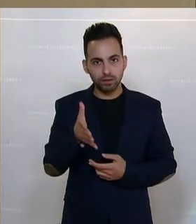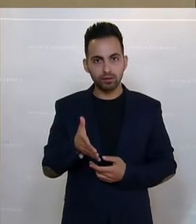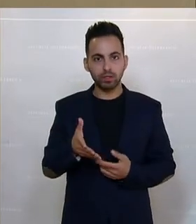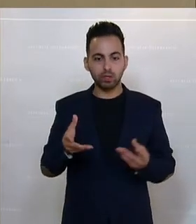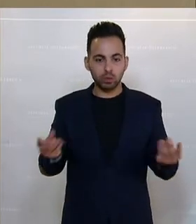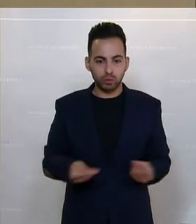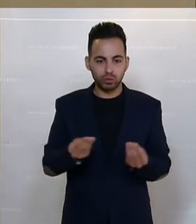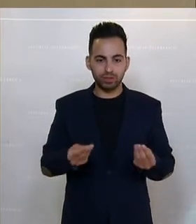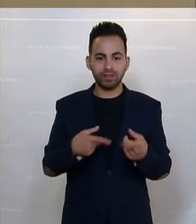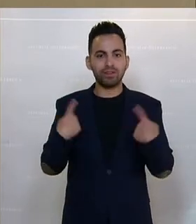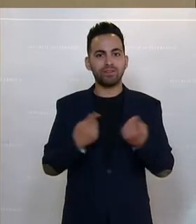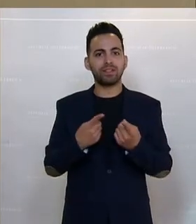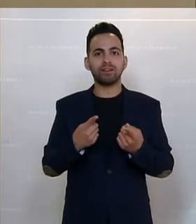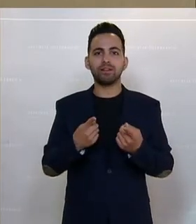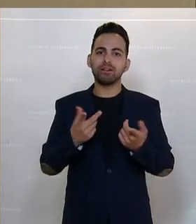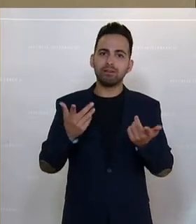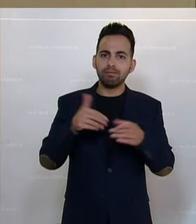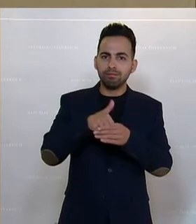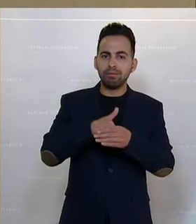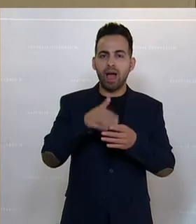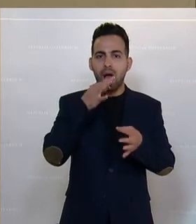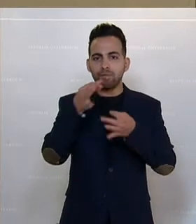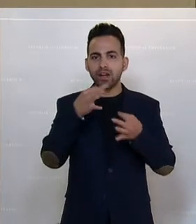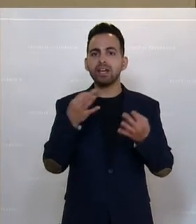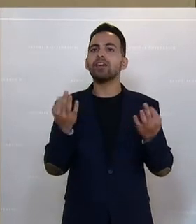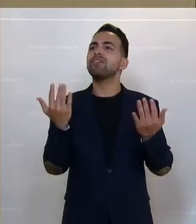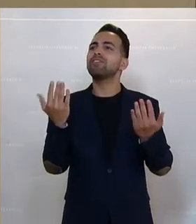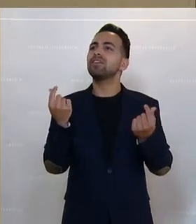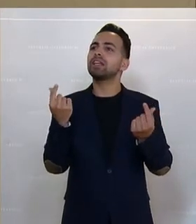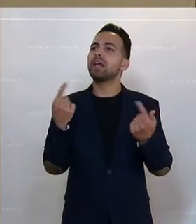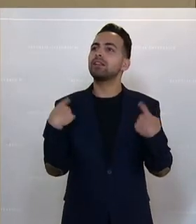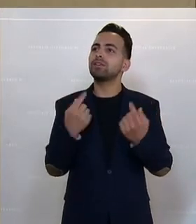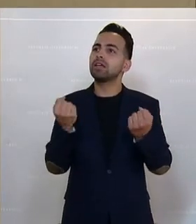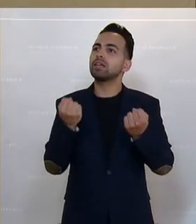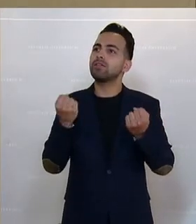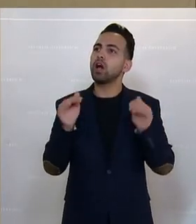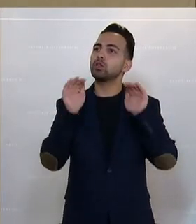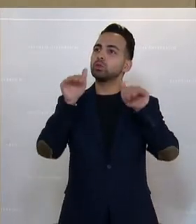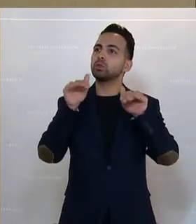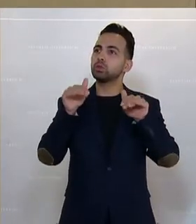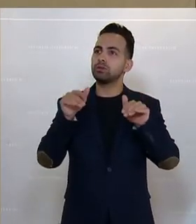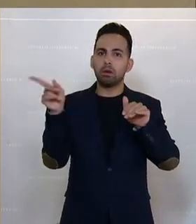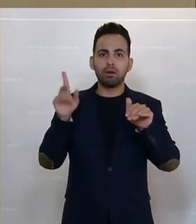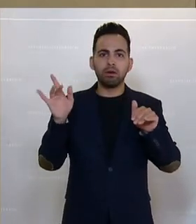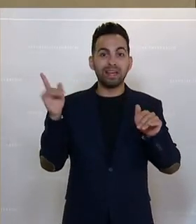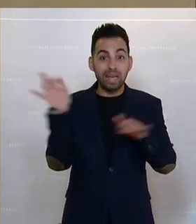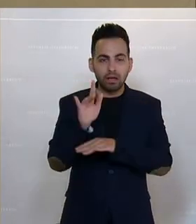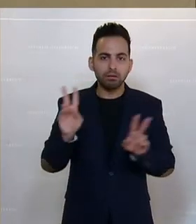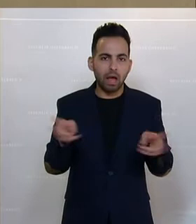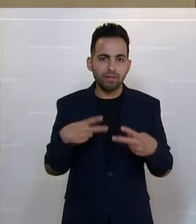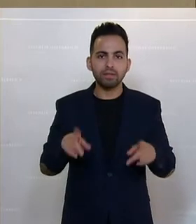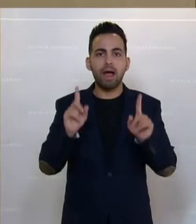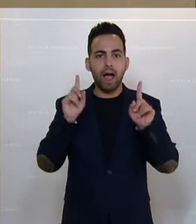gegen eine Abfrage zum Thema, wie viel Geld geben wir für den Gewaltschutz aus, nicht sein kann, es aber